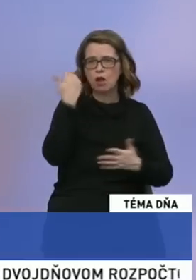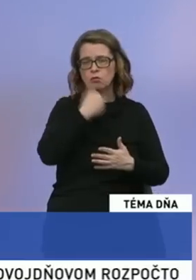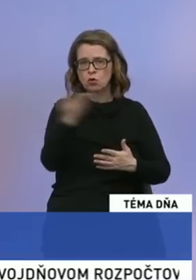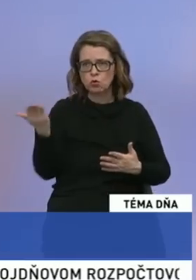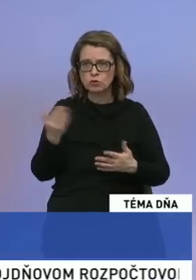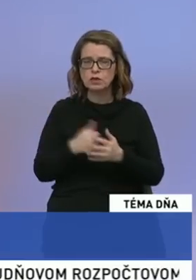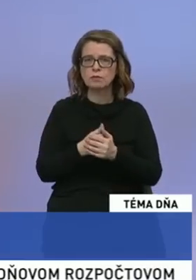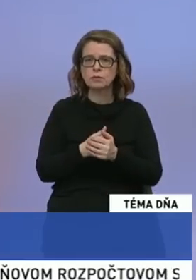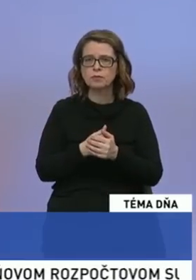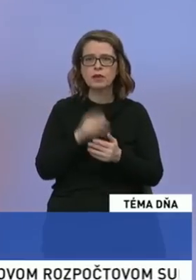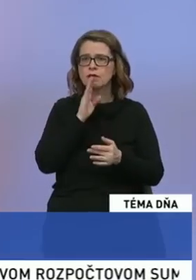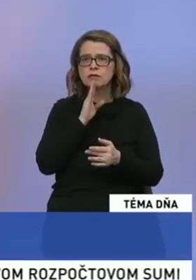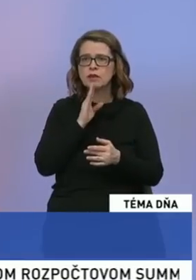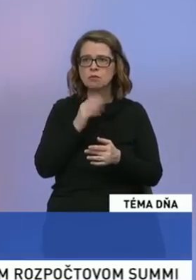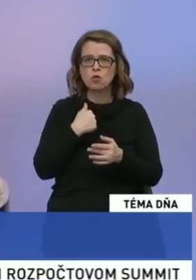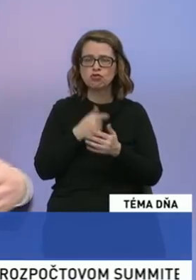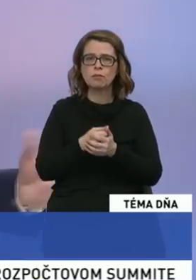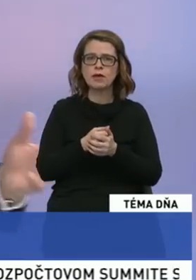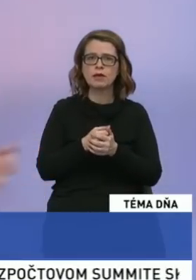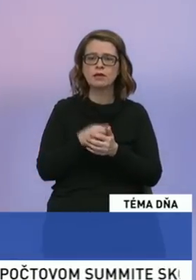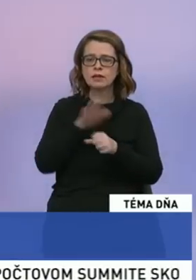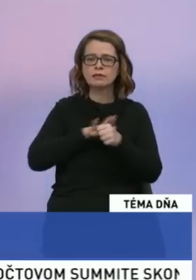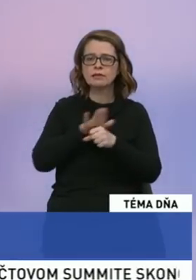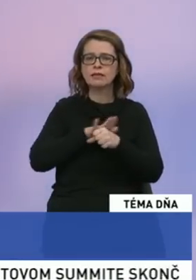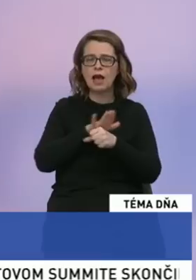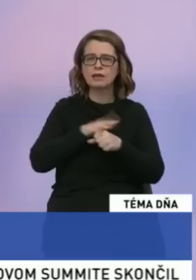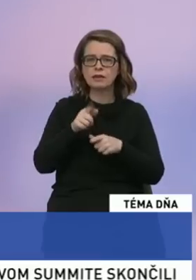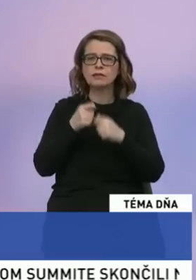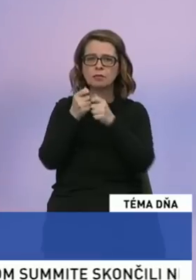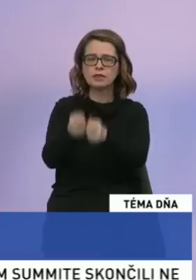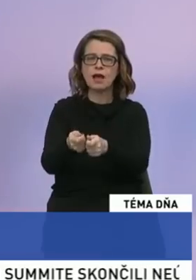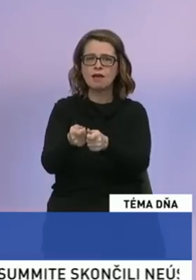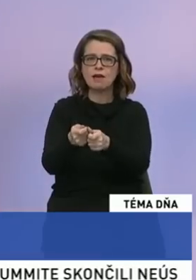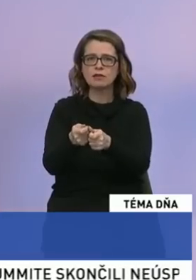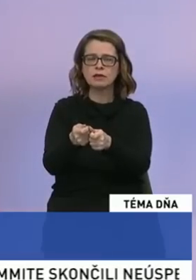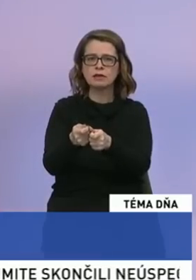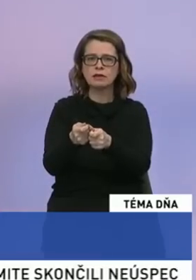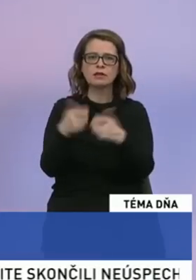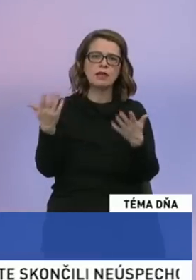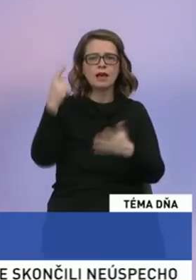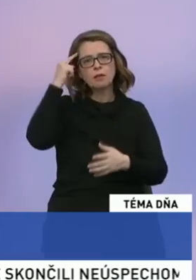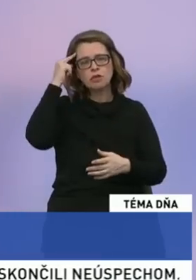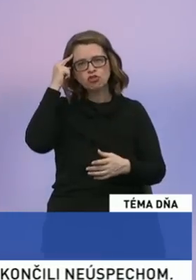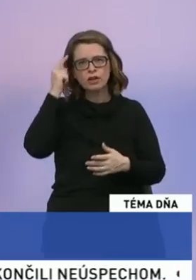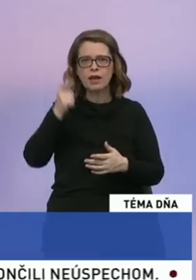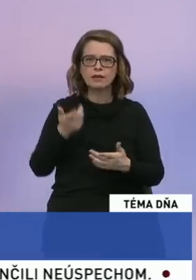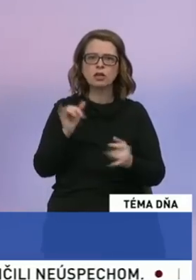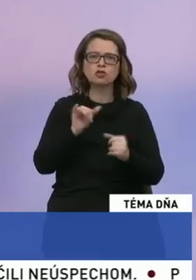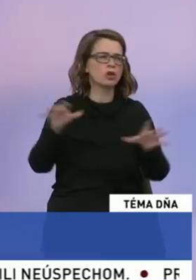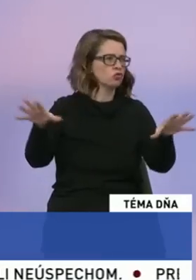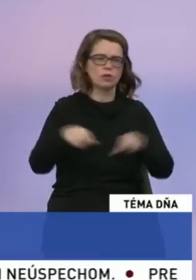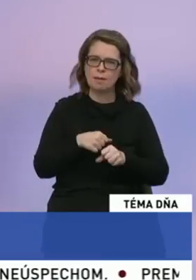akýkoľvek ľudia, tak nemôžeme tam nejakým tajným spôsobom vpašovať nejaké ideológie, ktoré sú